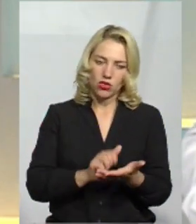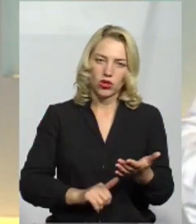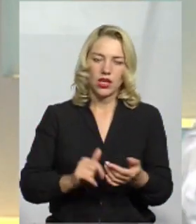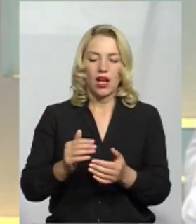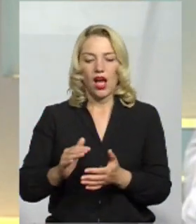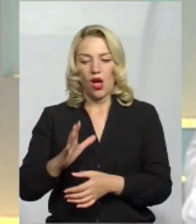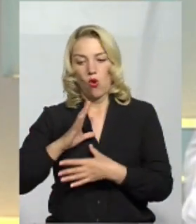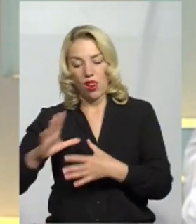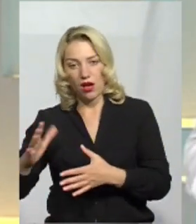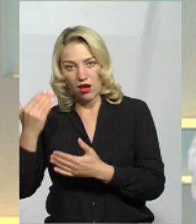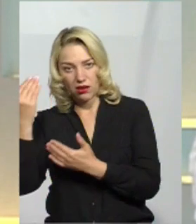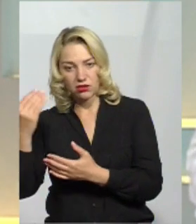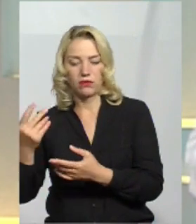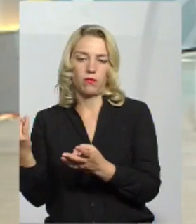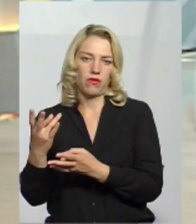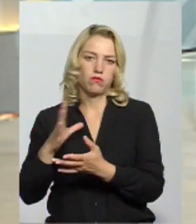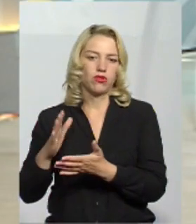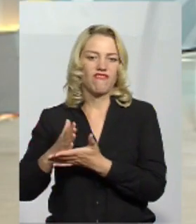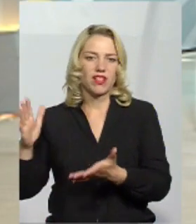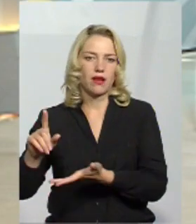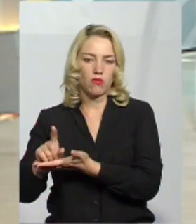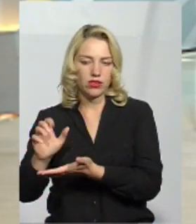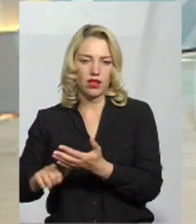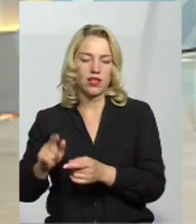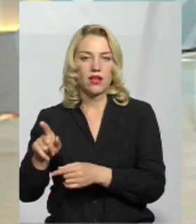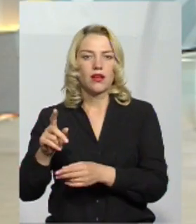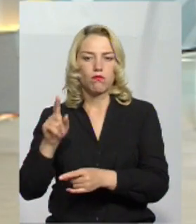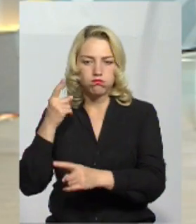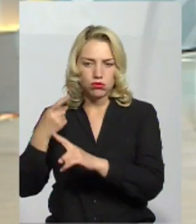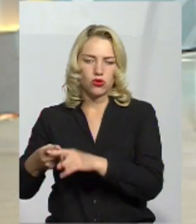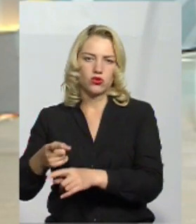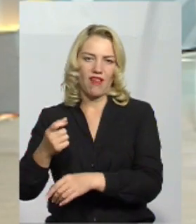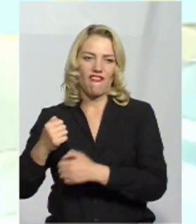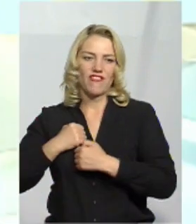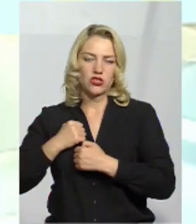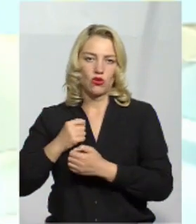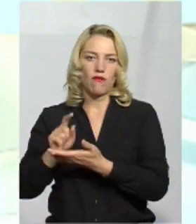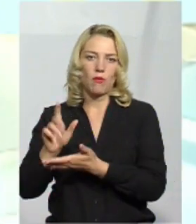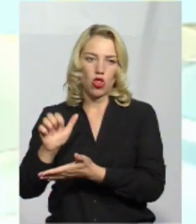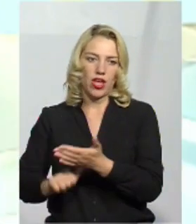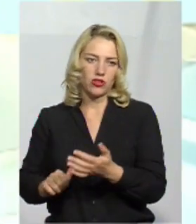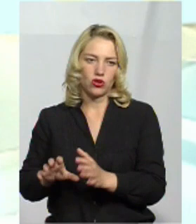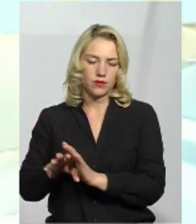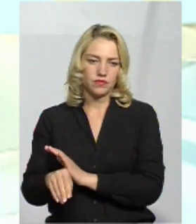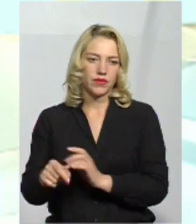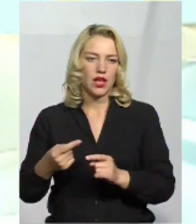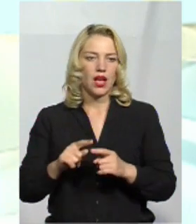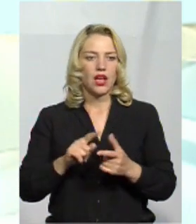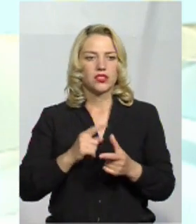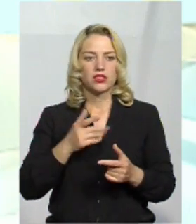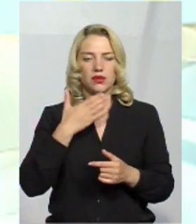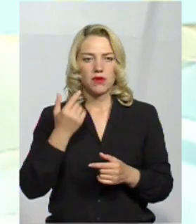олігарх мав великий податок. Більше того, щоб на олігархів наклали навіть військовий податок. І уточнення. А немає тут ризику в тому, що